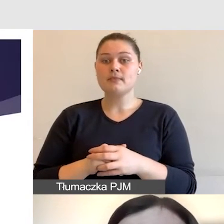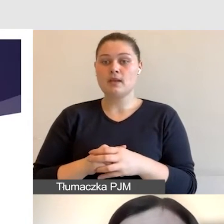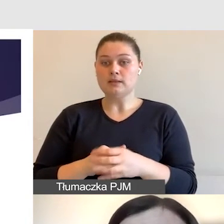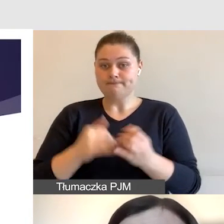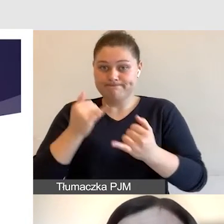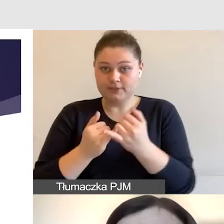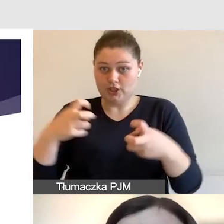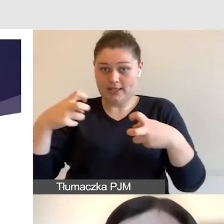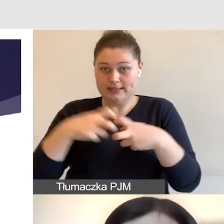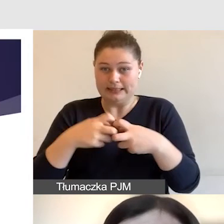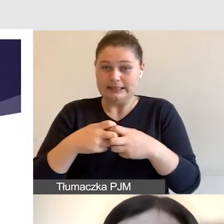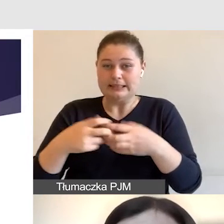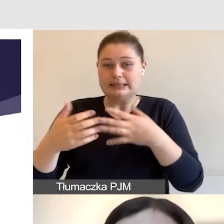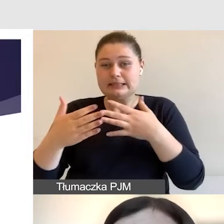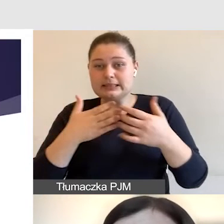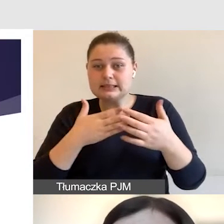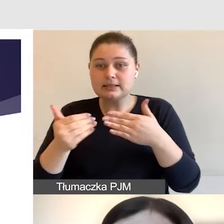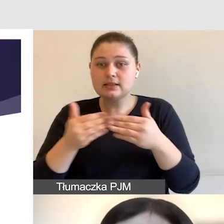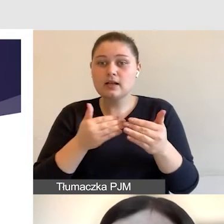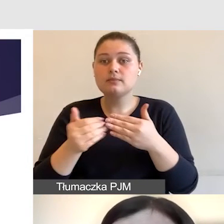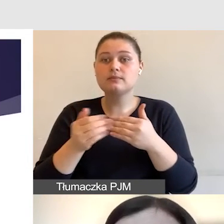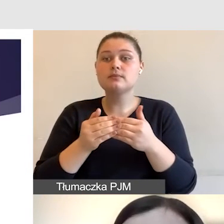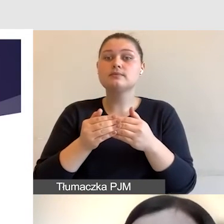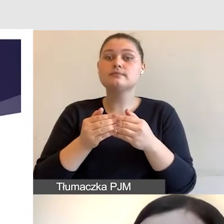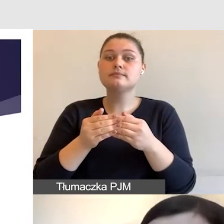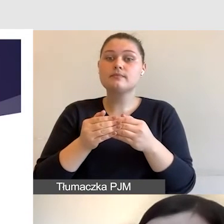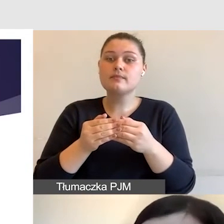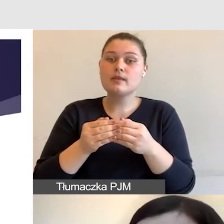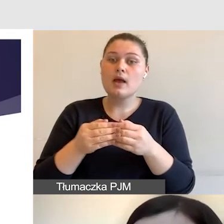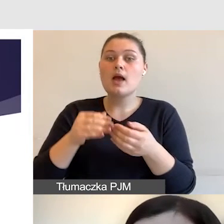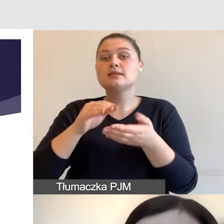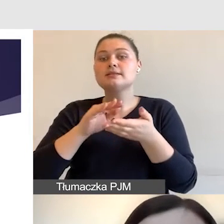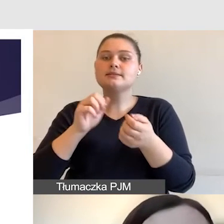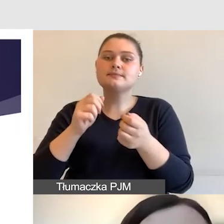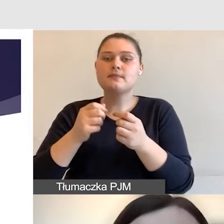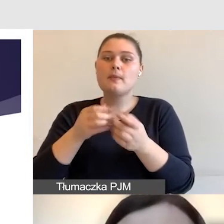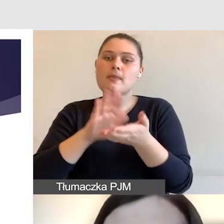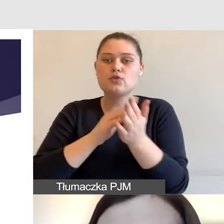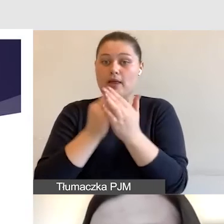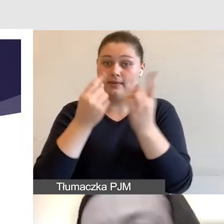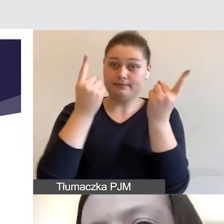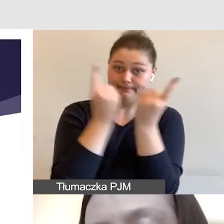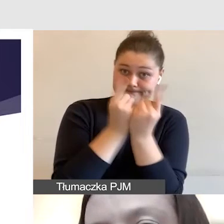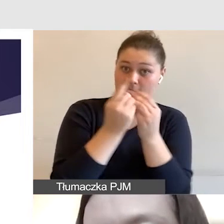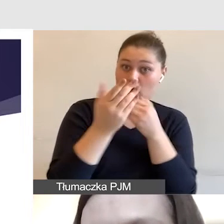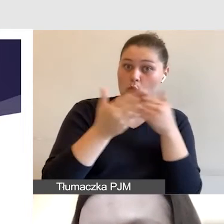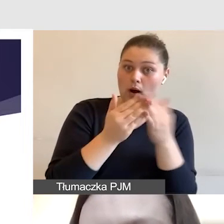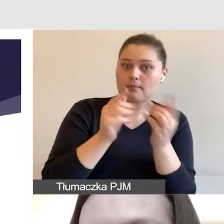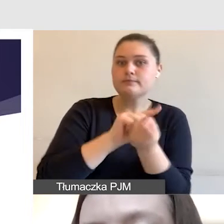o to, by połączyć się z routerem po kablu albo siadamy bliżej routera. Zawsze też jesteśmy